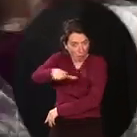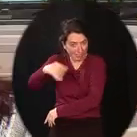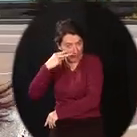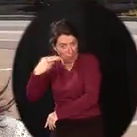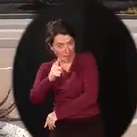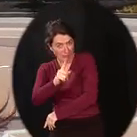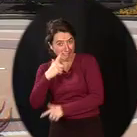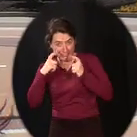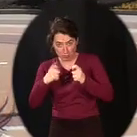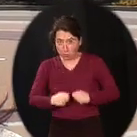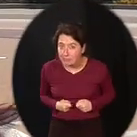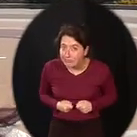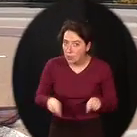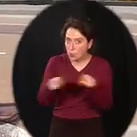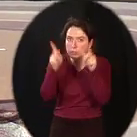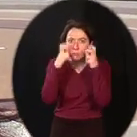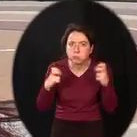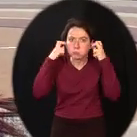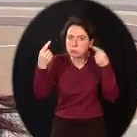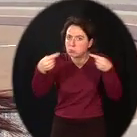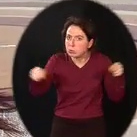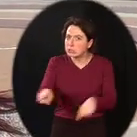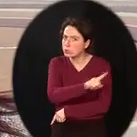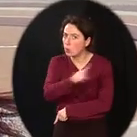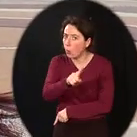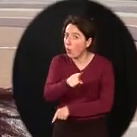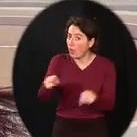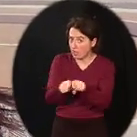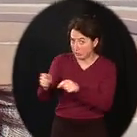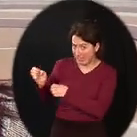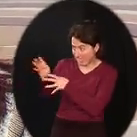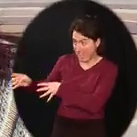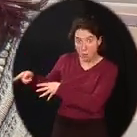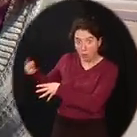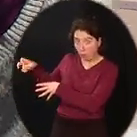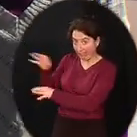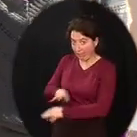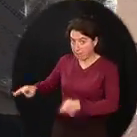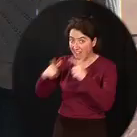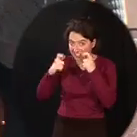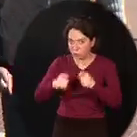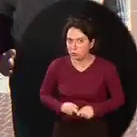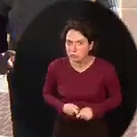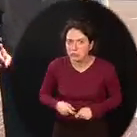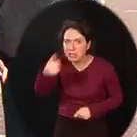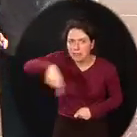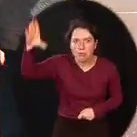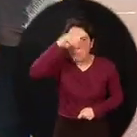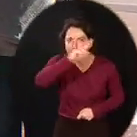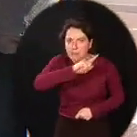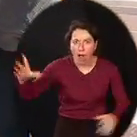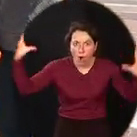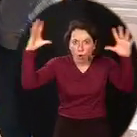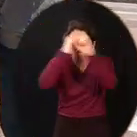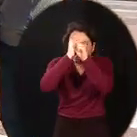pas. Pas de baladeur sur les oreilles et attention au vélo que vous n'entendez pas. Et n'oubliez pas, restez hyper